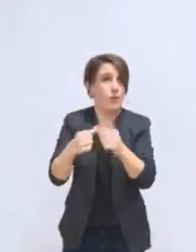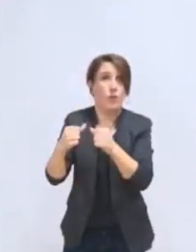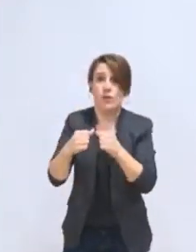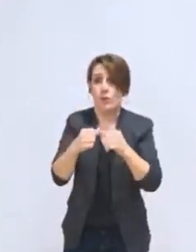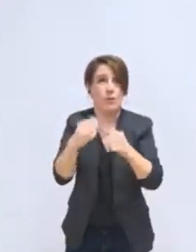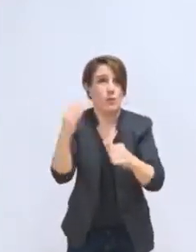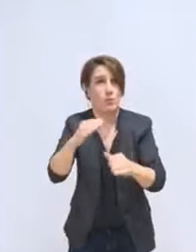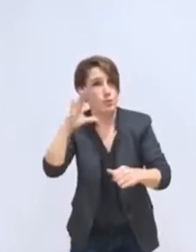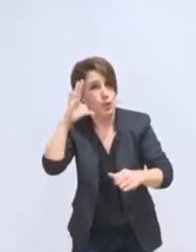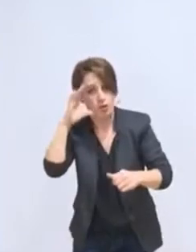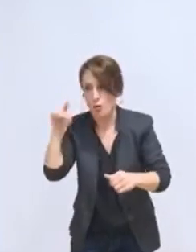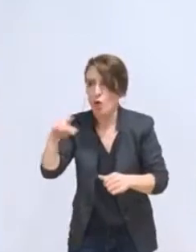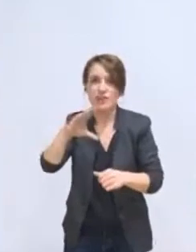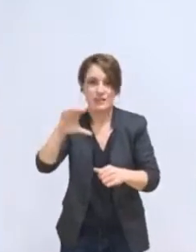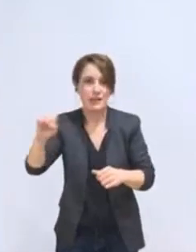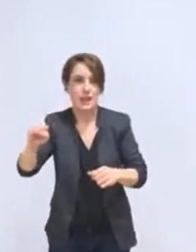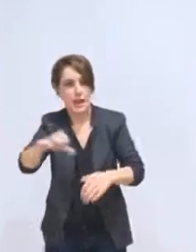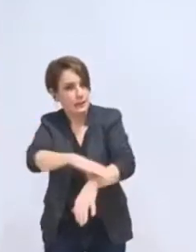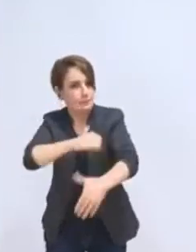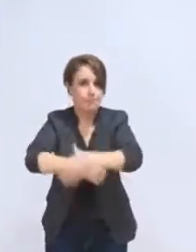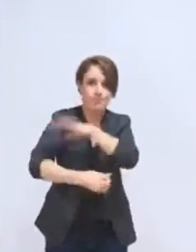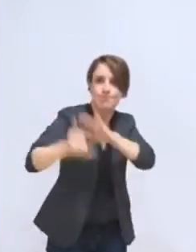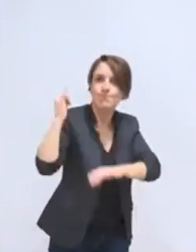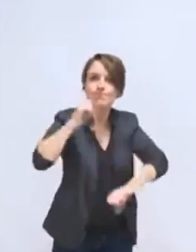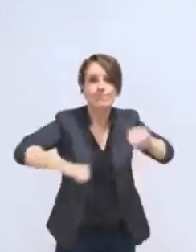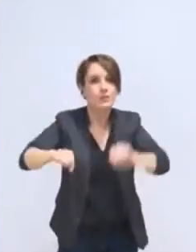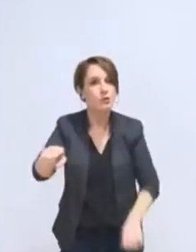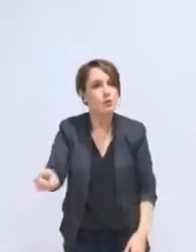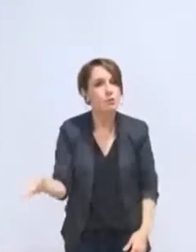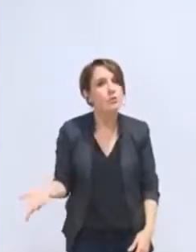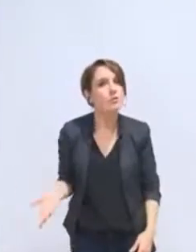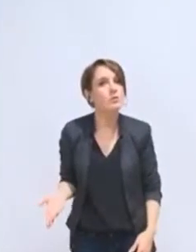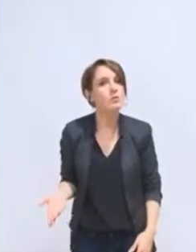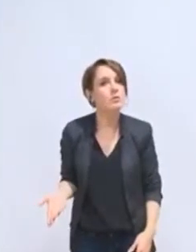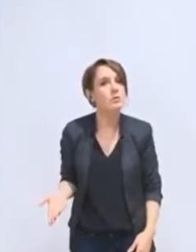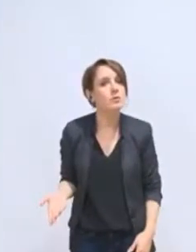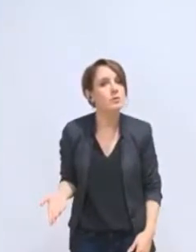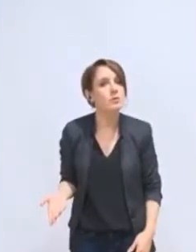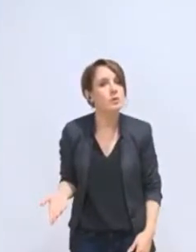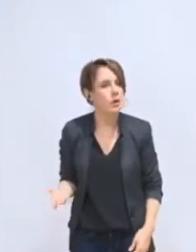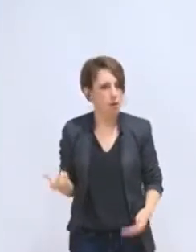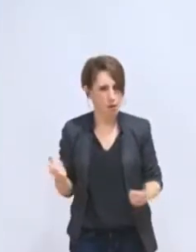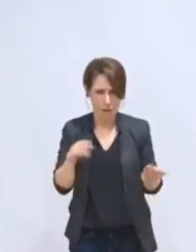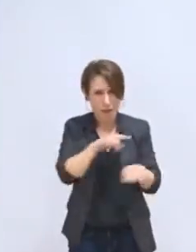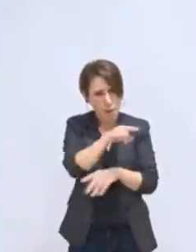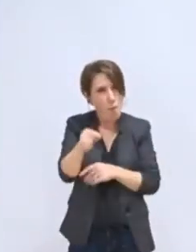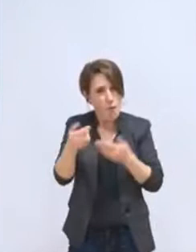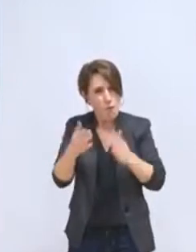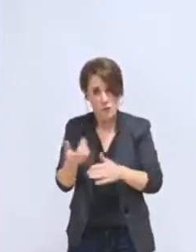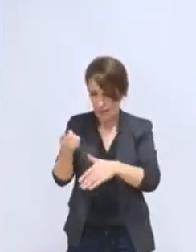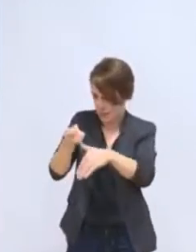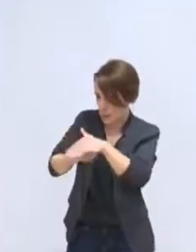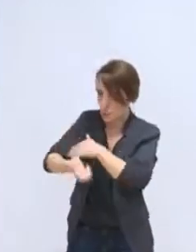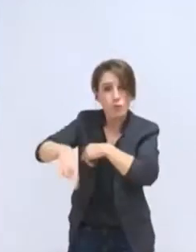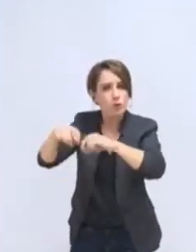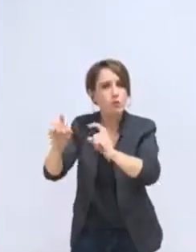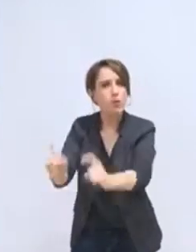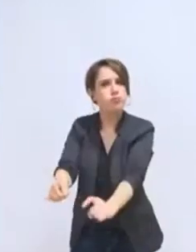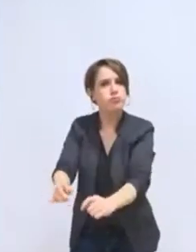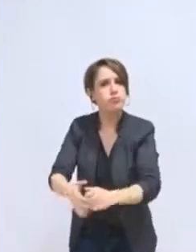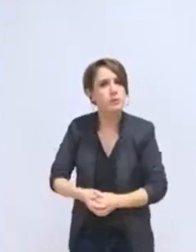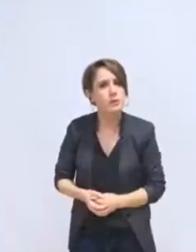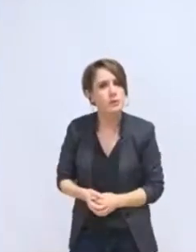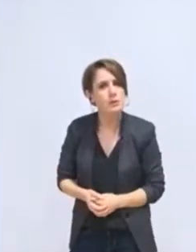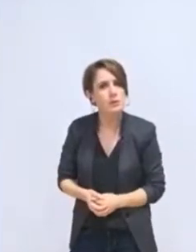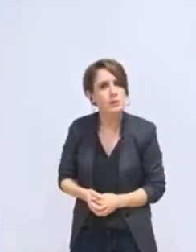en termes de logement dans l'urgence. Autre point sur cette baisse de subvention, vous nous dites qu'elle est équivalente